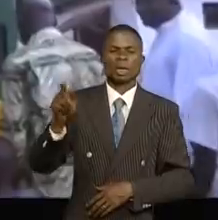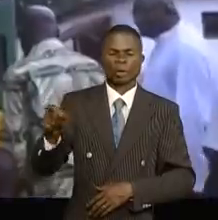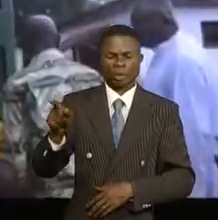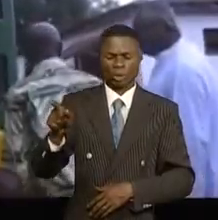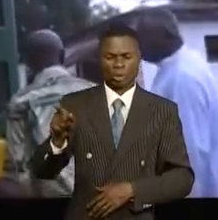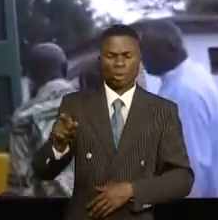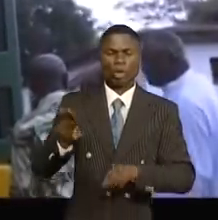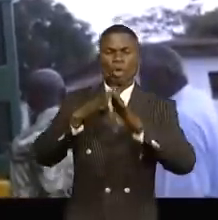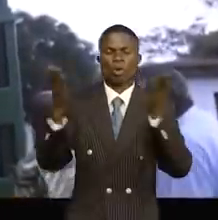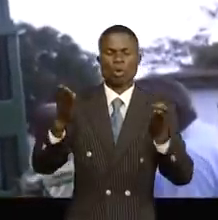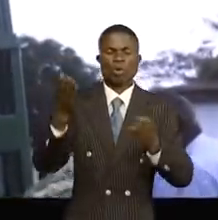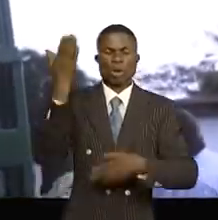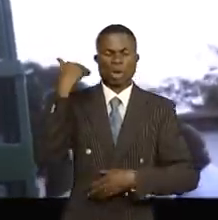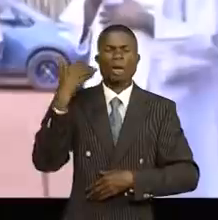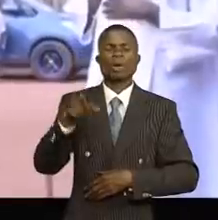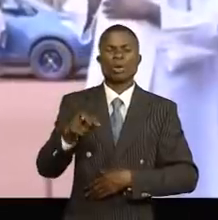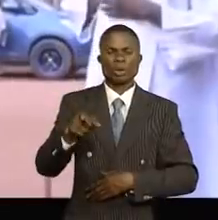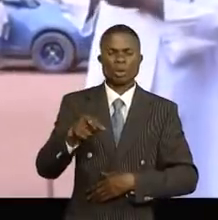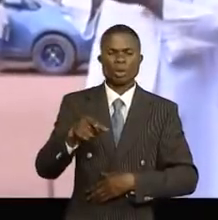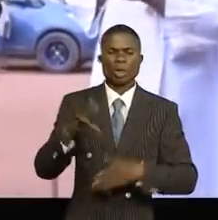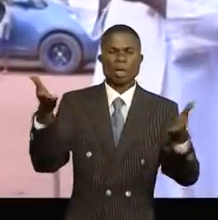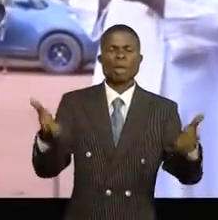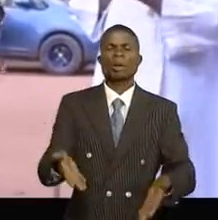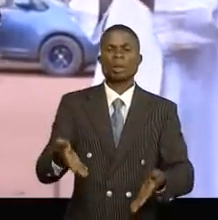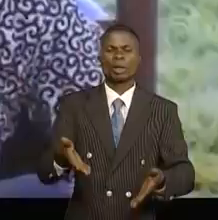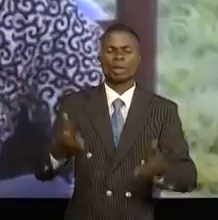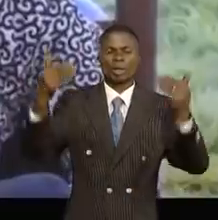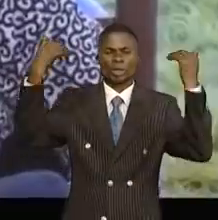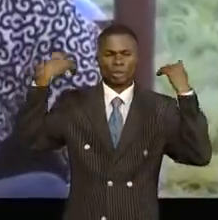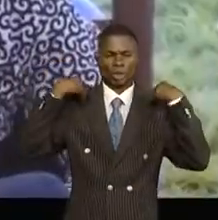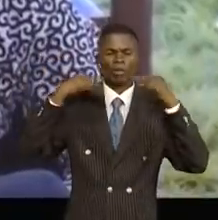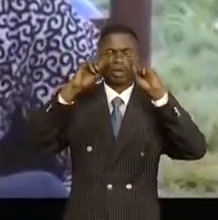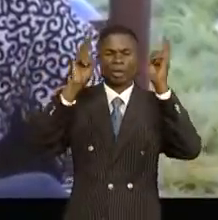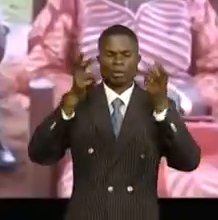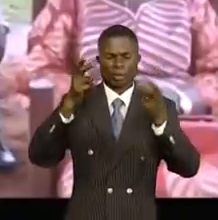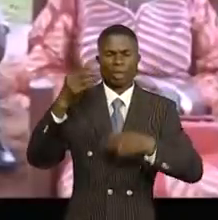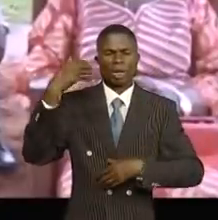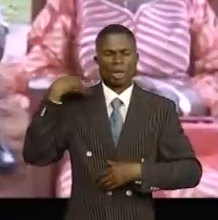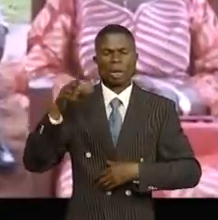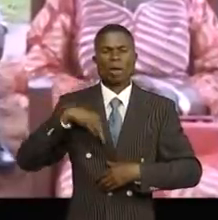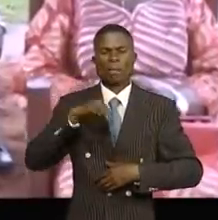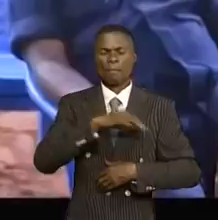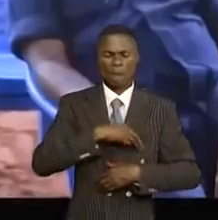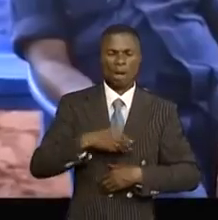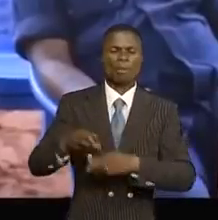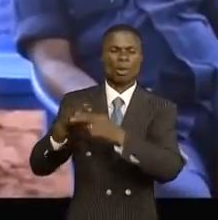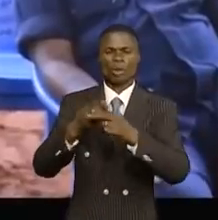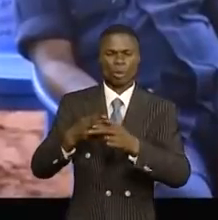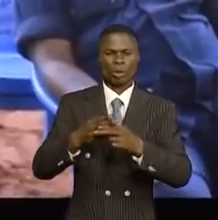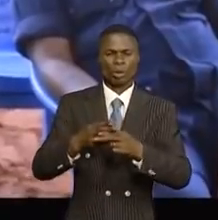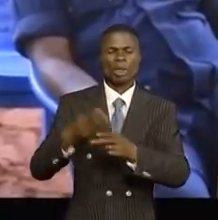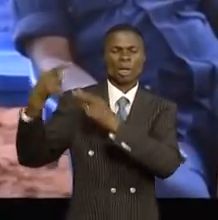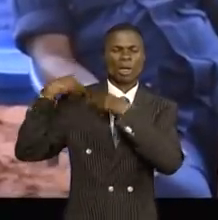L'inauguration de cette œuvre philanthropique a eu lieu en présence du maire de Guémena, des membres du comité urbain de sécurité, du